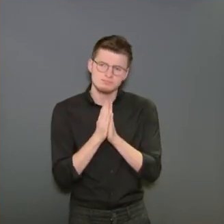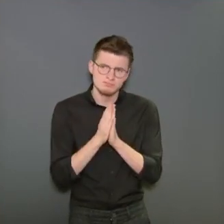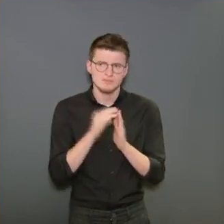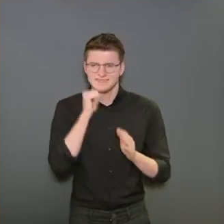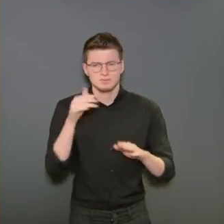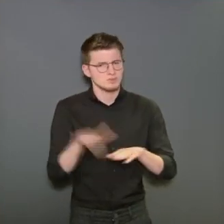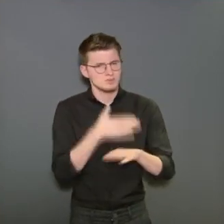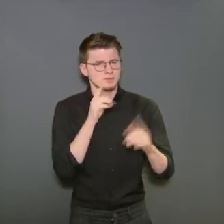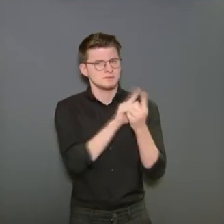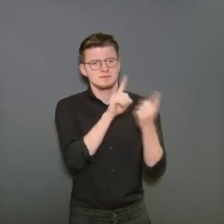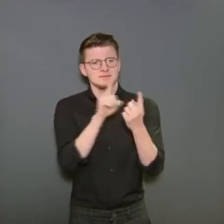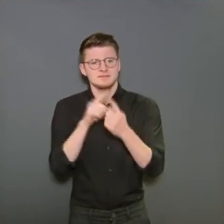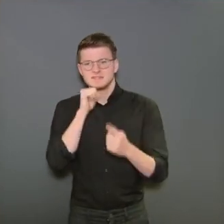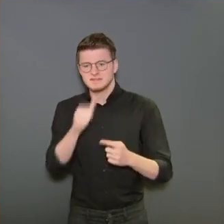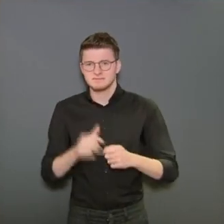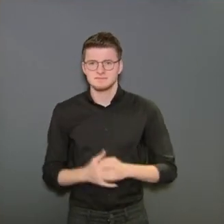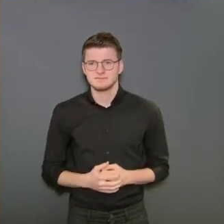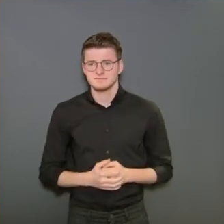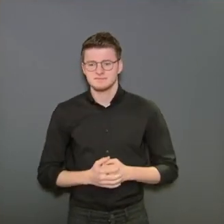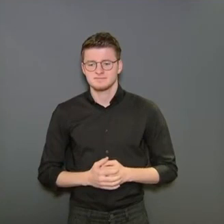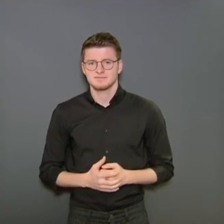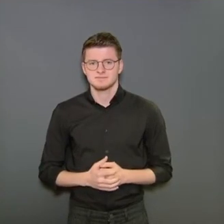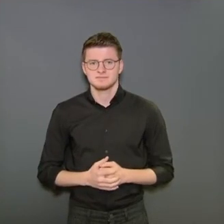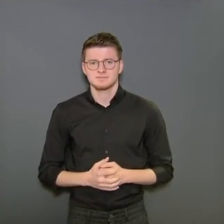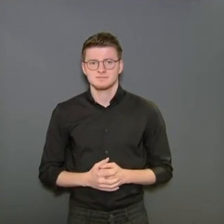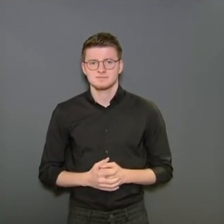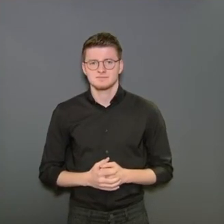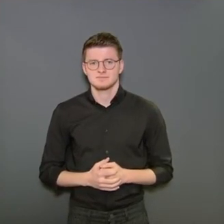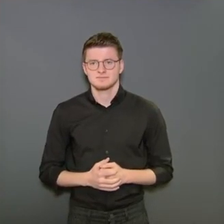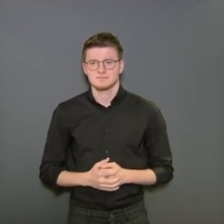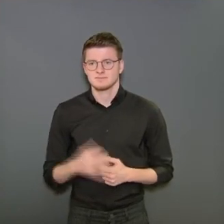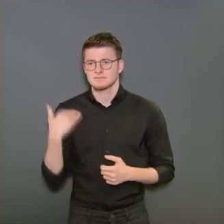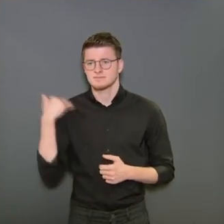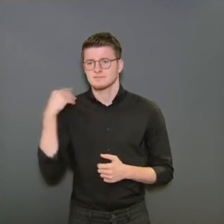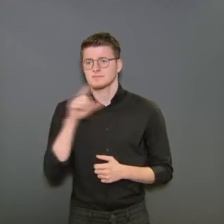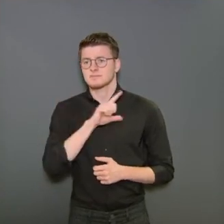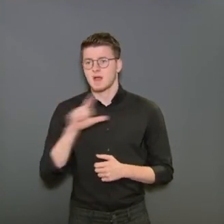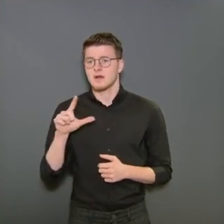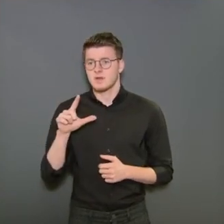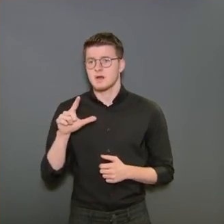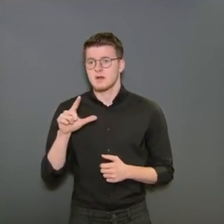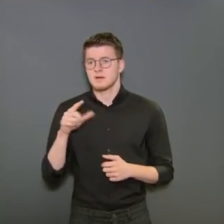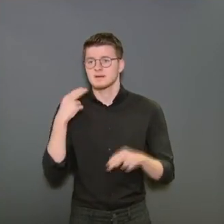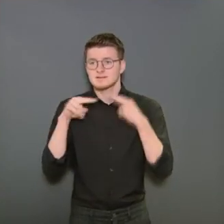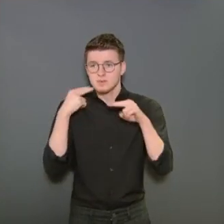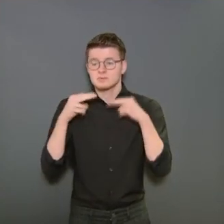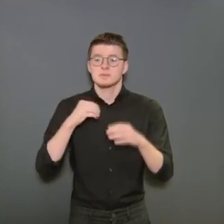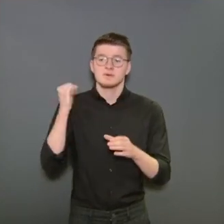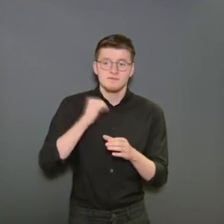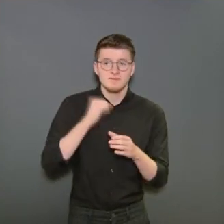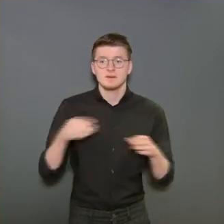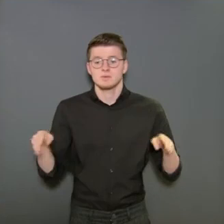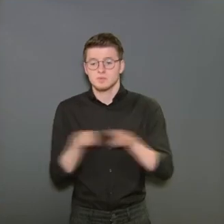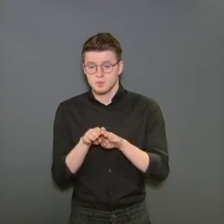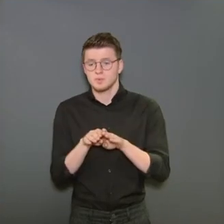Nous appelons tout le monde à les éviter le plus possible. Et depuis lundi, les restaurants, les cafés ont